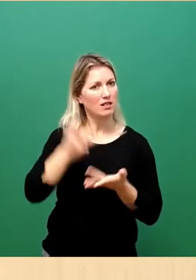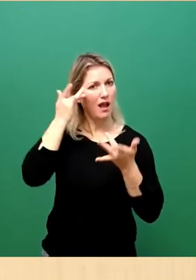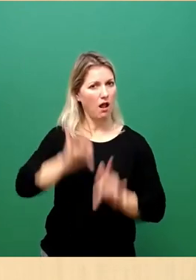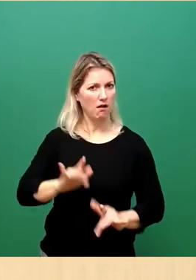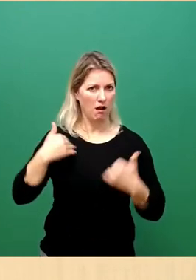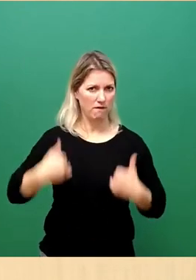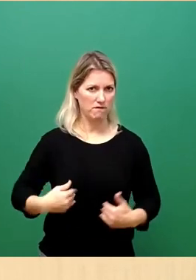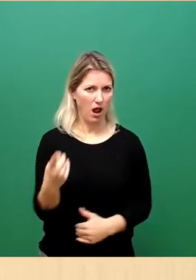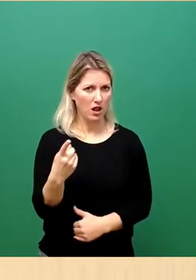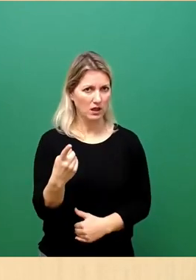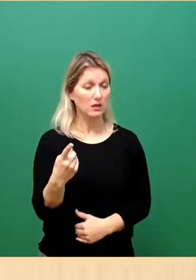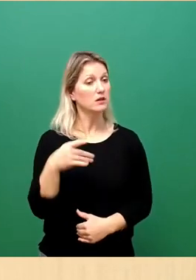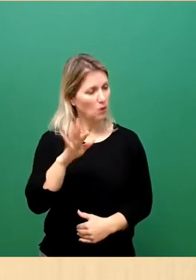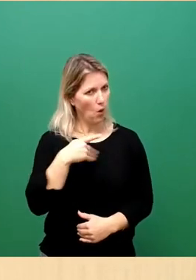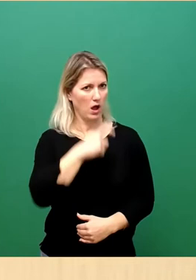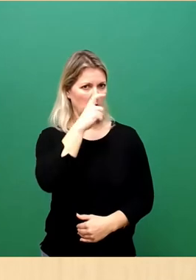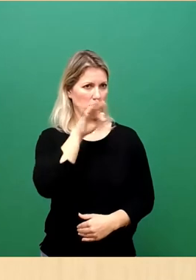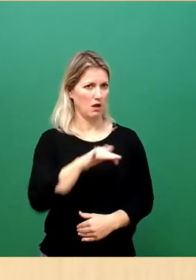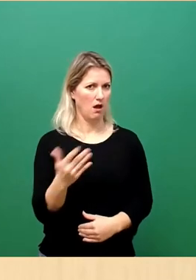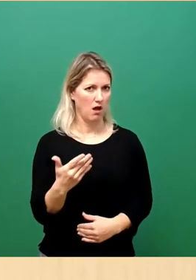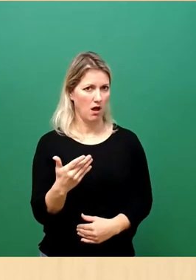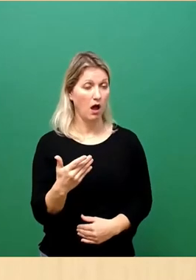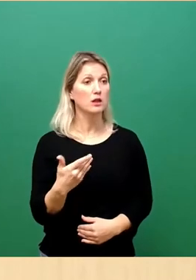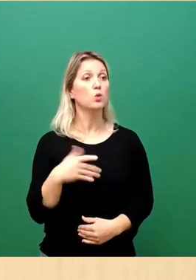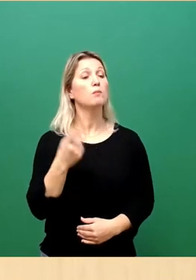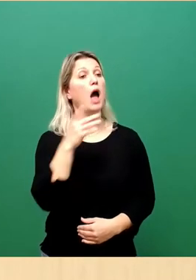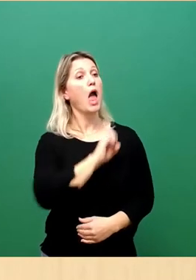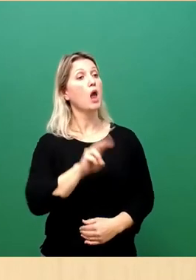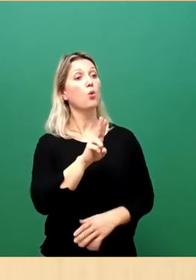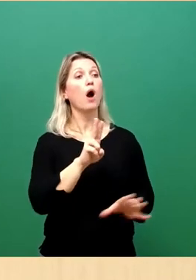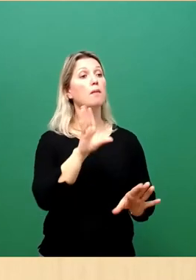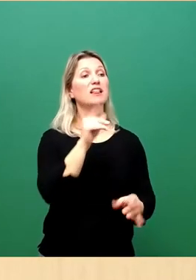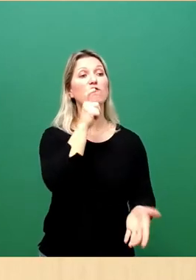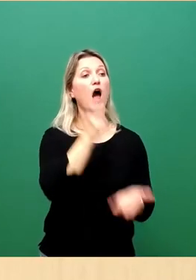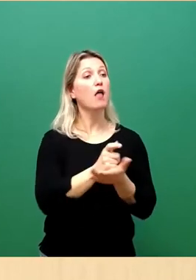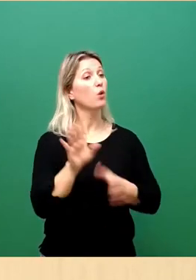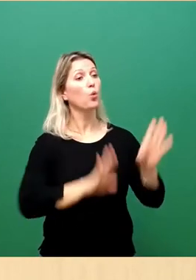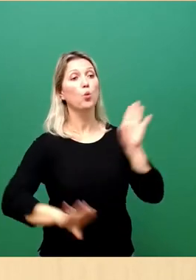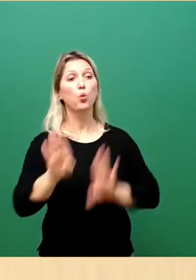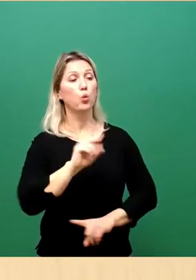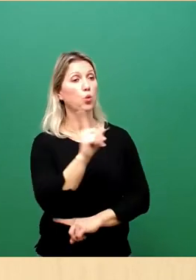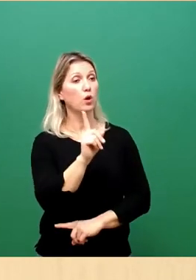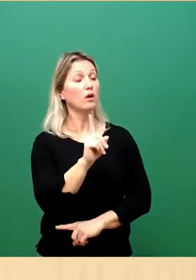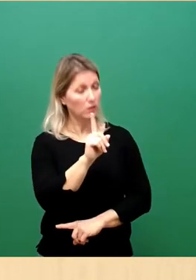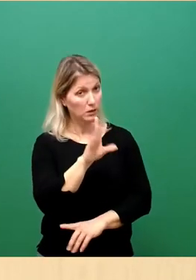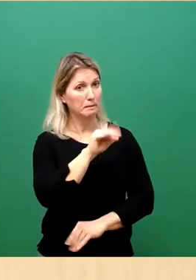Darauf sollten wir stolz sein. Und nicht so tun, als ob die EU nicht mitverantwortlich wäre, wie es hier gesagt worden ist.